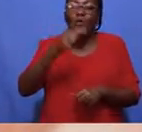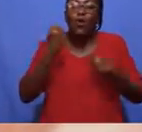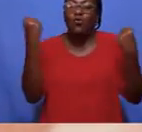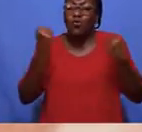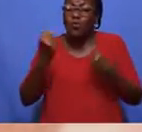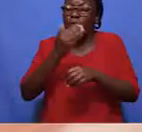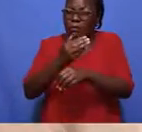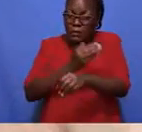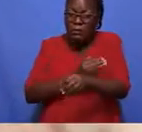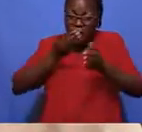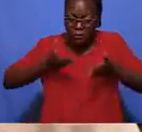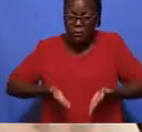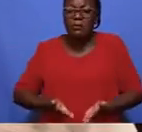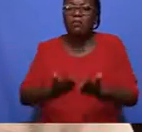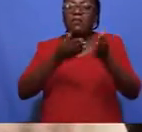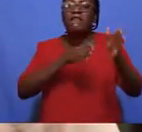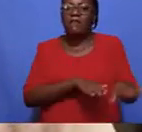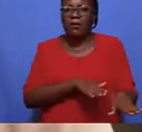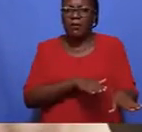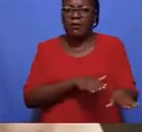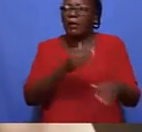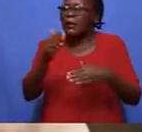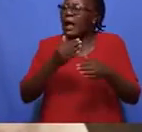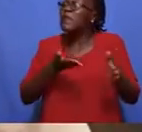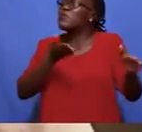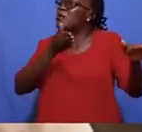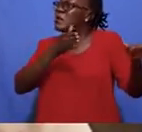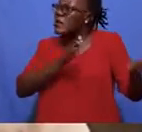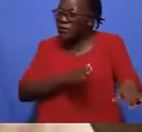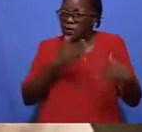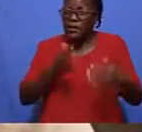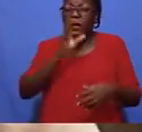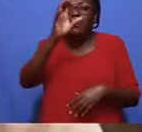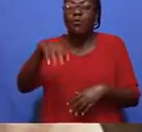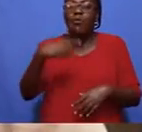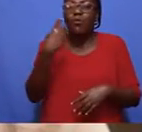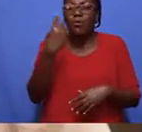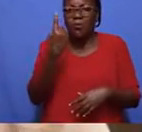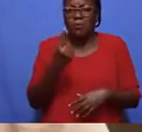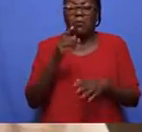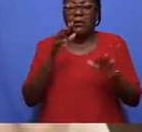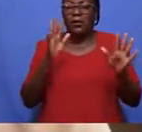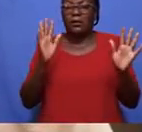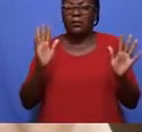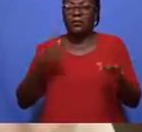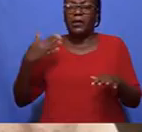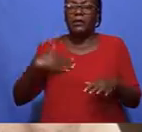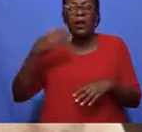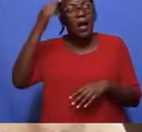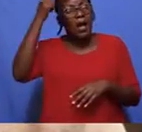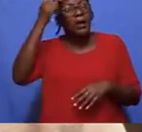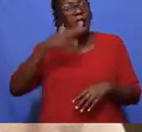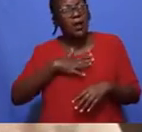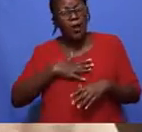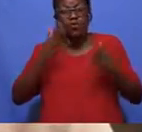Karibu nife Franco, karibu nife Na sasa ni mwaka umepita na Nataka hakiri yangu